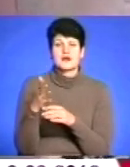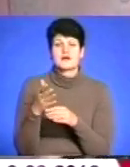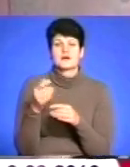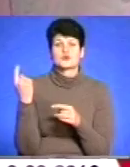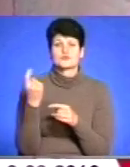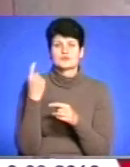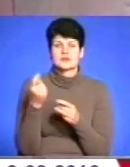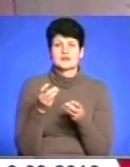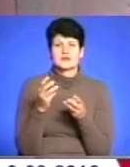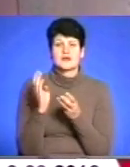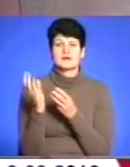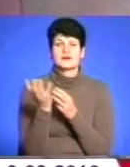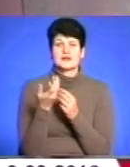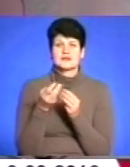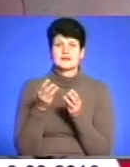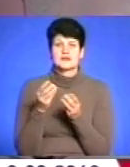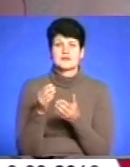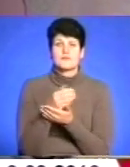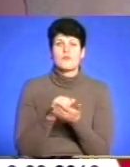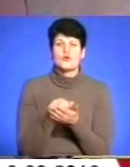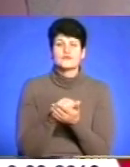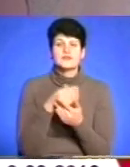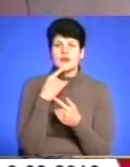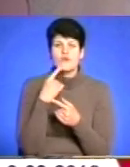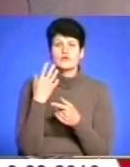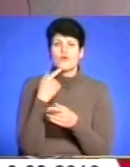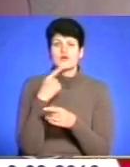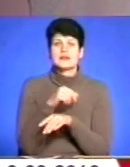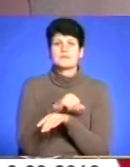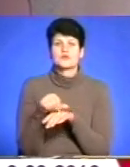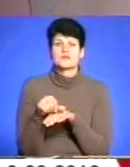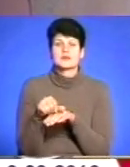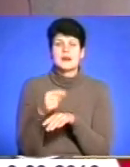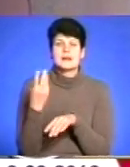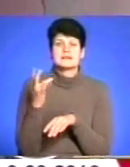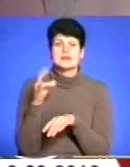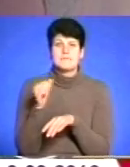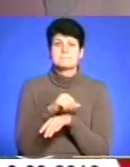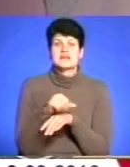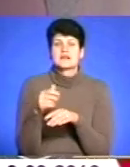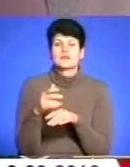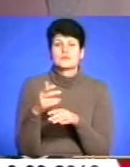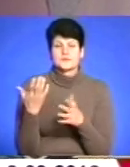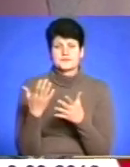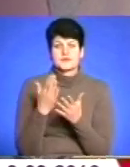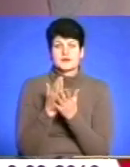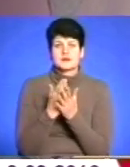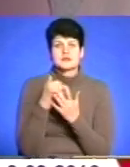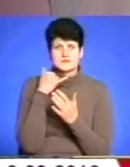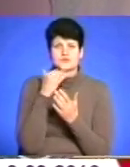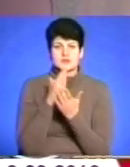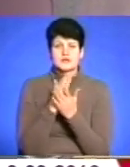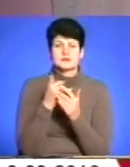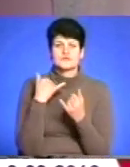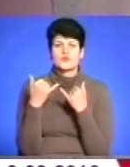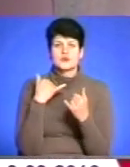Він не дуже розповсюджується, де він служить. На передовій каже єдине слово. Зв'язок маєте дзвонити? Так,